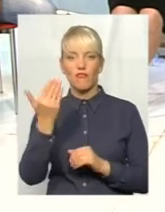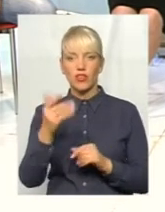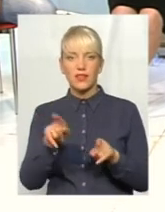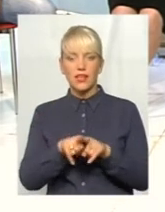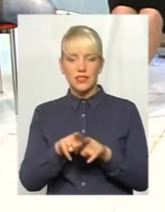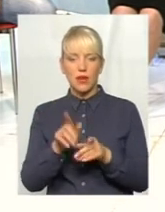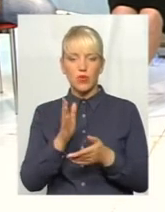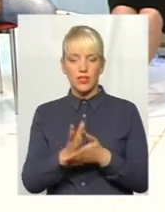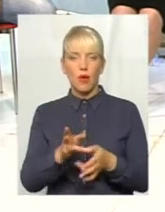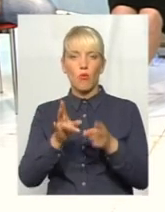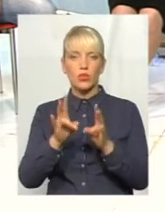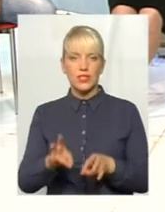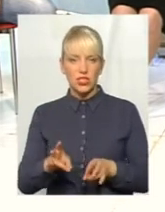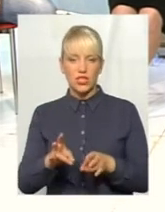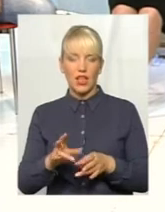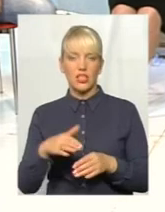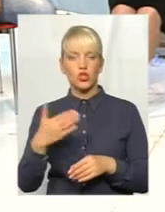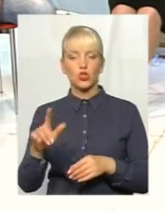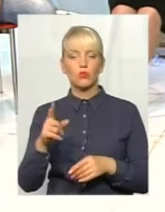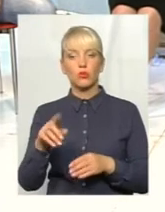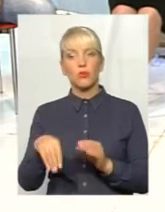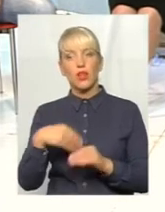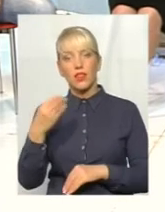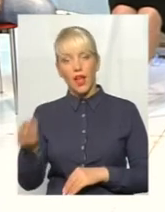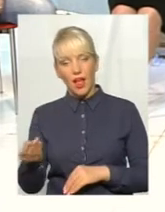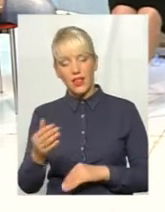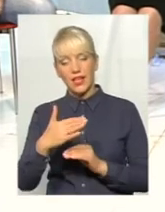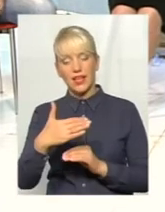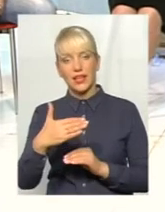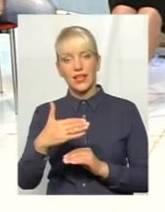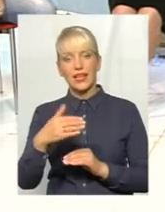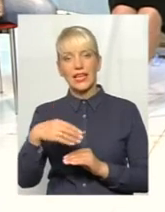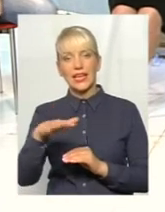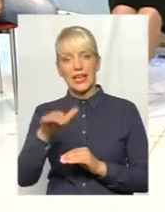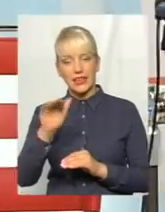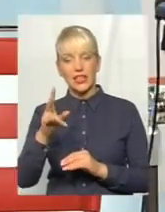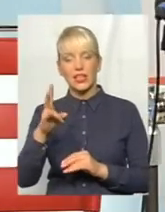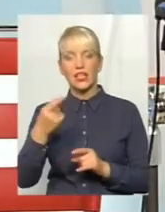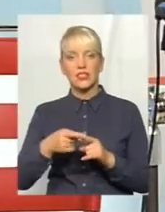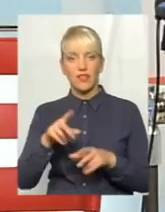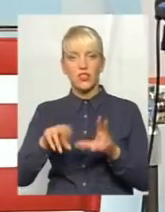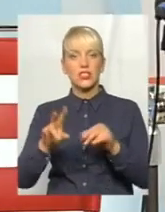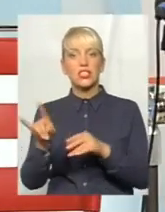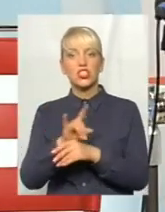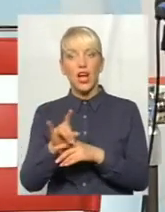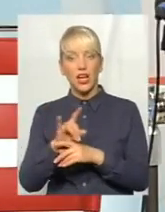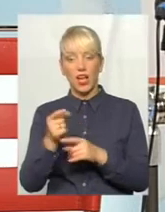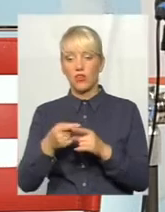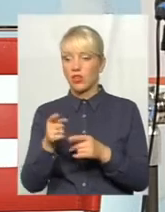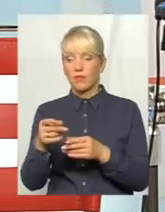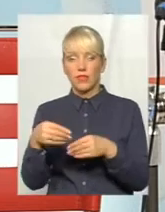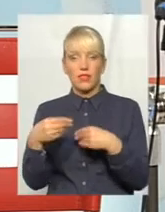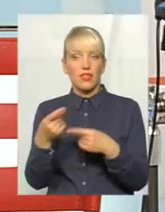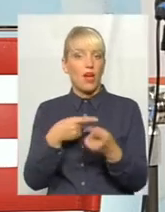кредит, а оскільки це були шахрайські дії, і їм так само грошей не повернув. Тому це в рамках вже